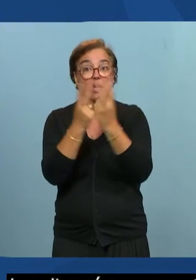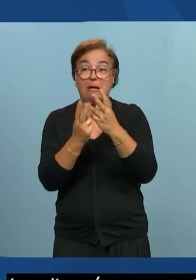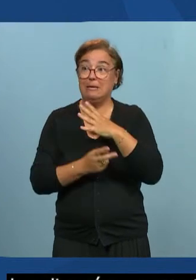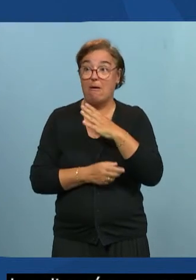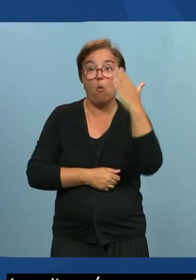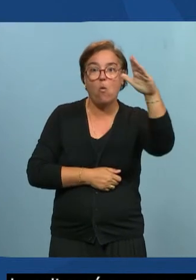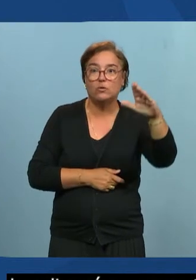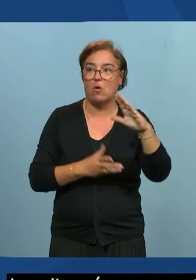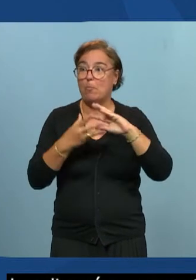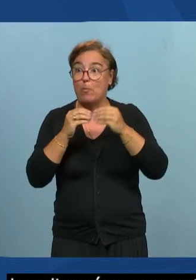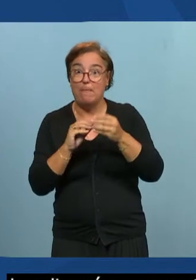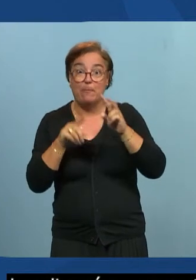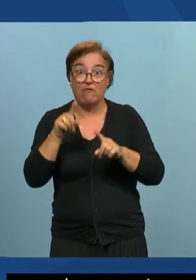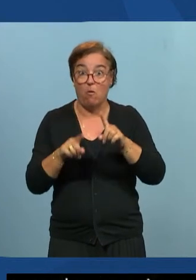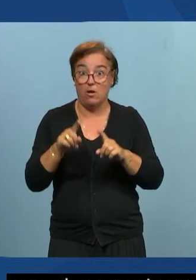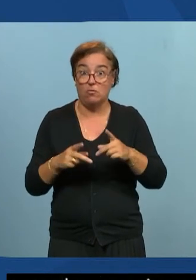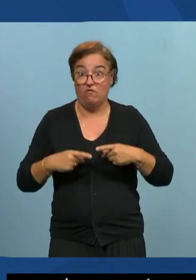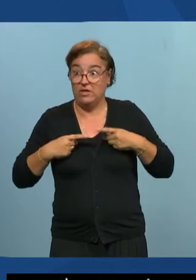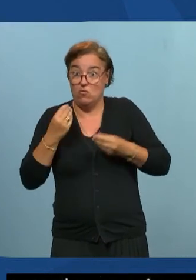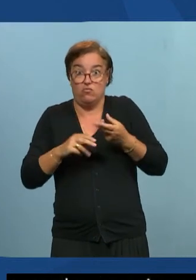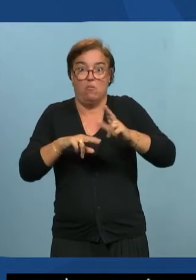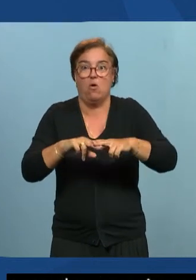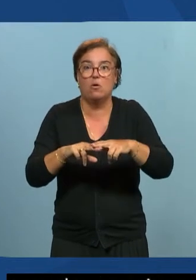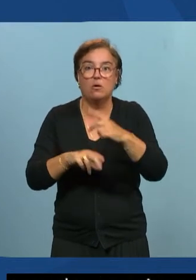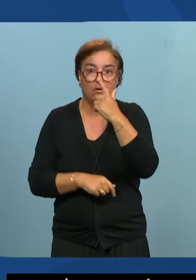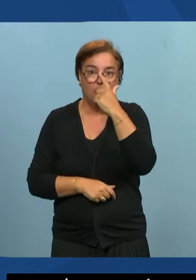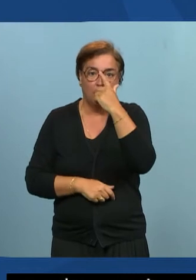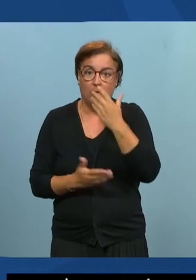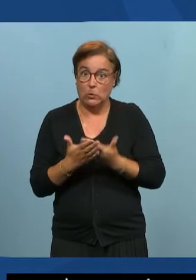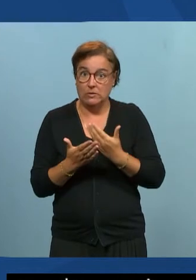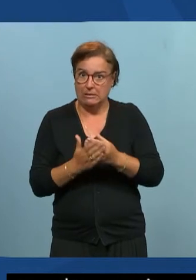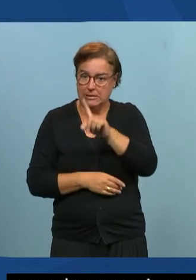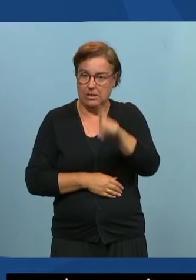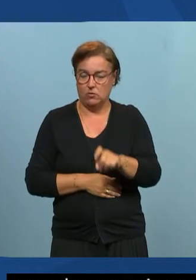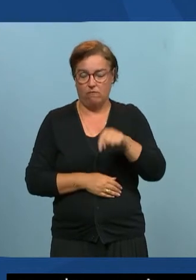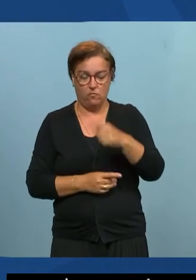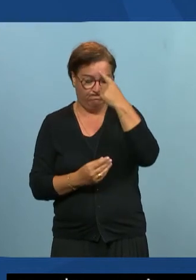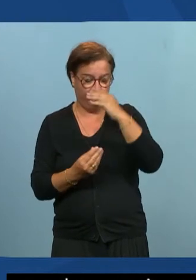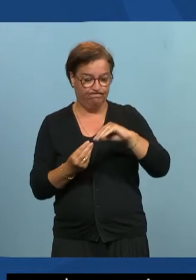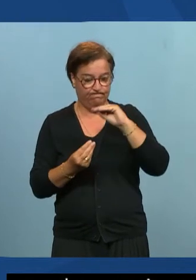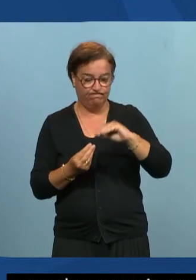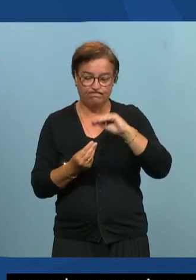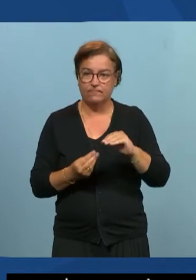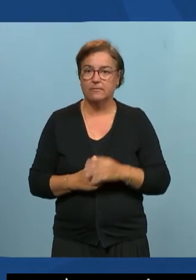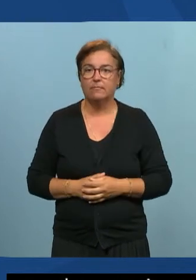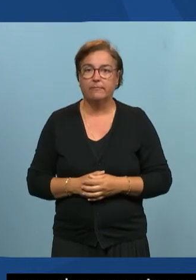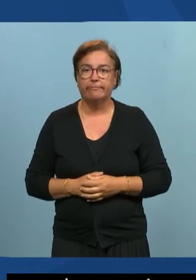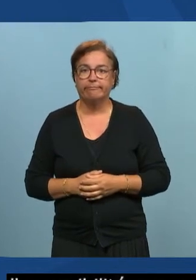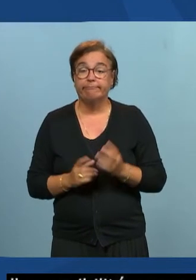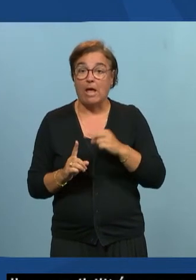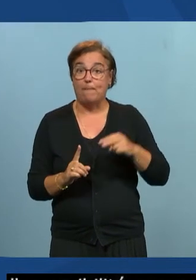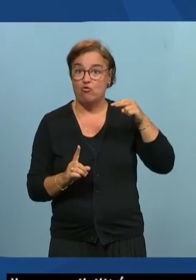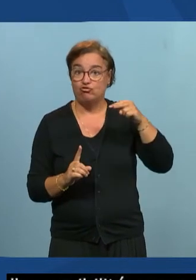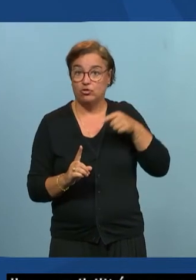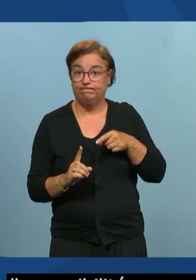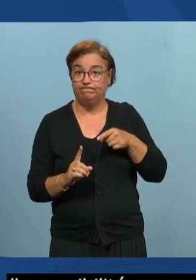problèmes, quelquefois, de vie ou de mort. Voilà. Donc, c'est des vraies questions qui se posent. Et évidemment, dans l'approche, en tout